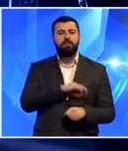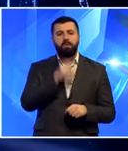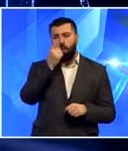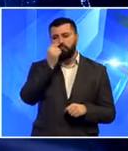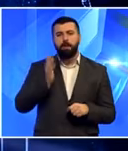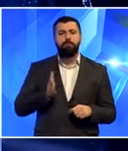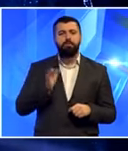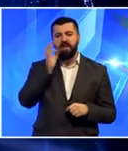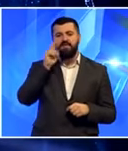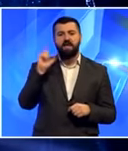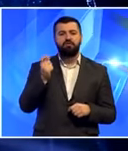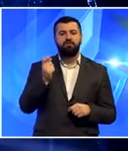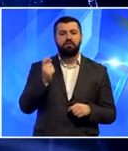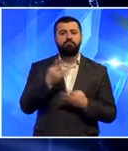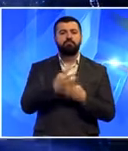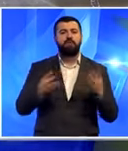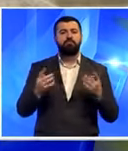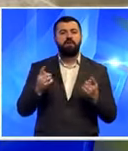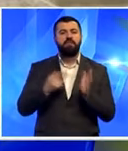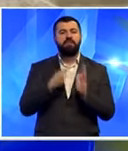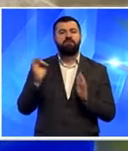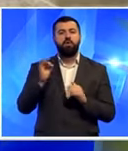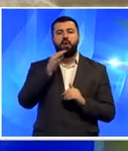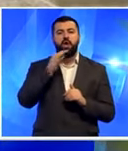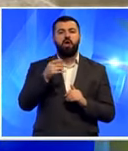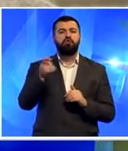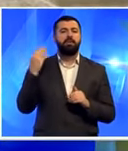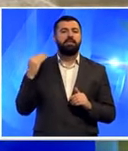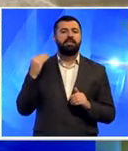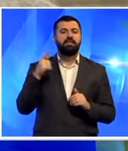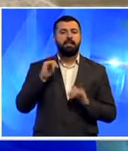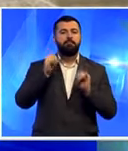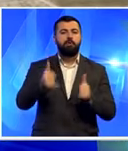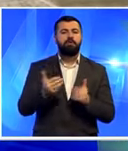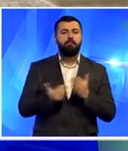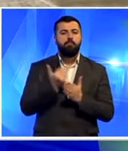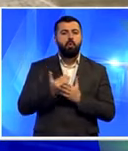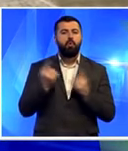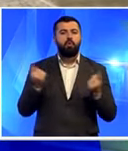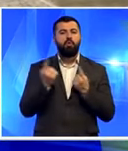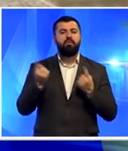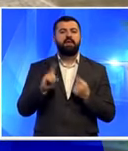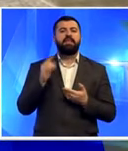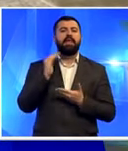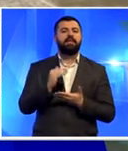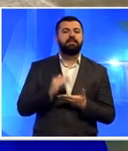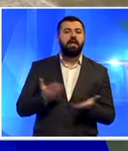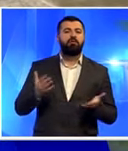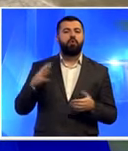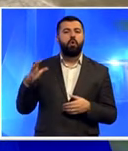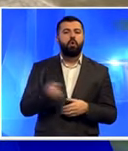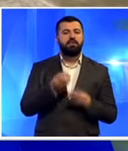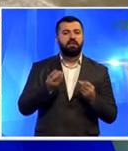opštine Budva Marka Carevića, iz mreže za afirmaciju nevladinog sektora su ocijenili da je ministar tom posjetom iznova afirmisao bez